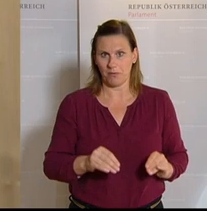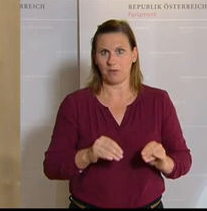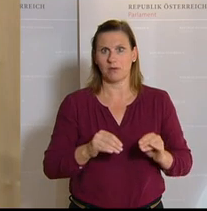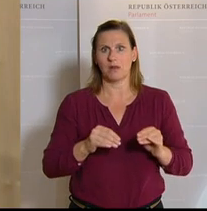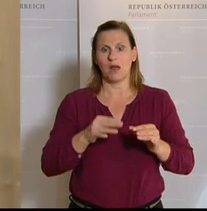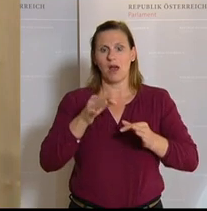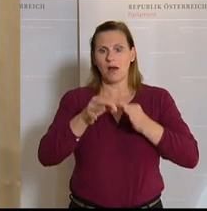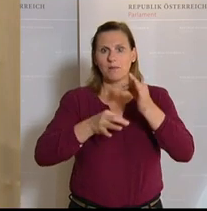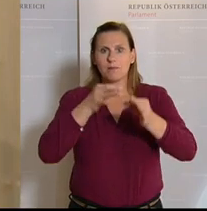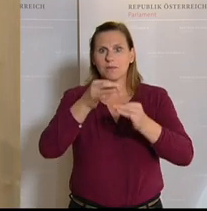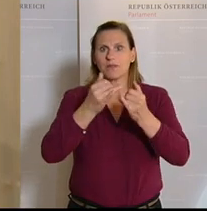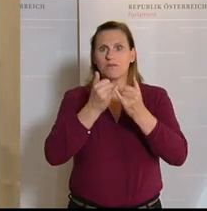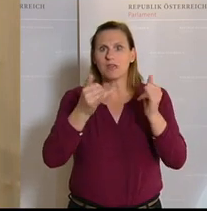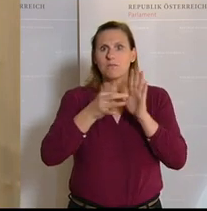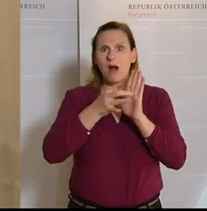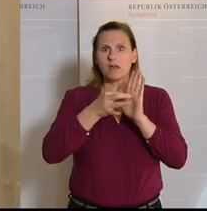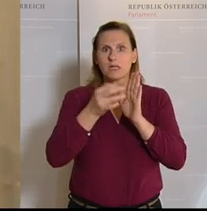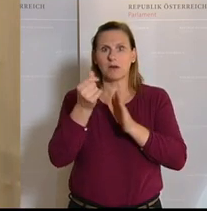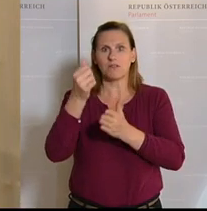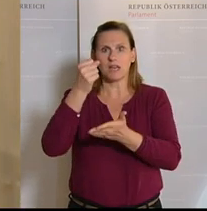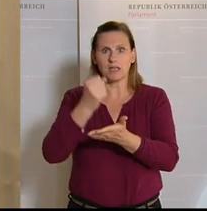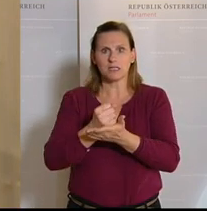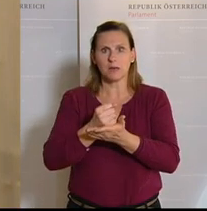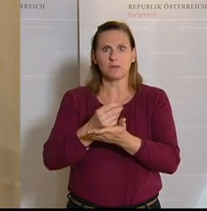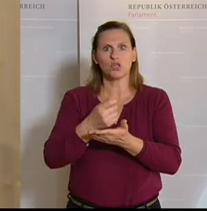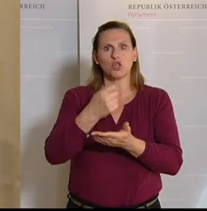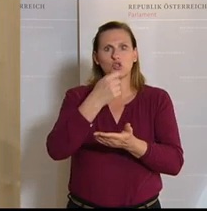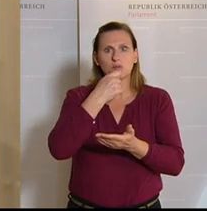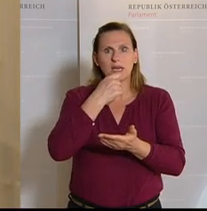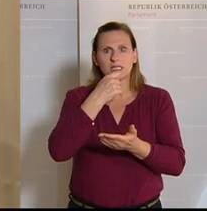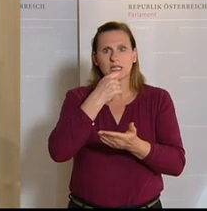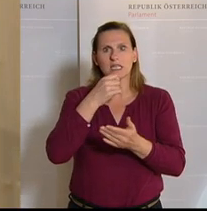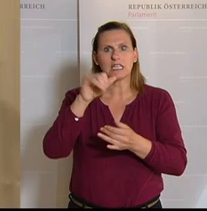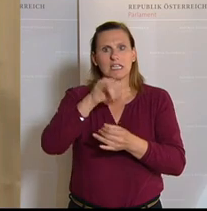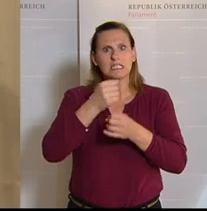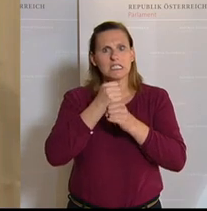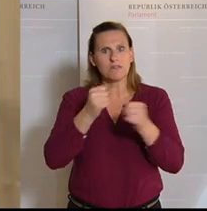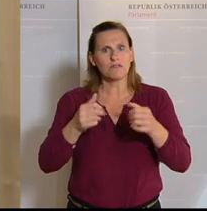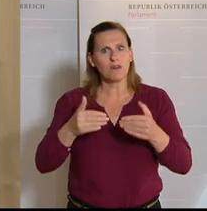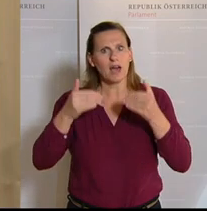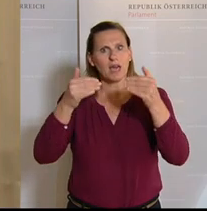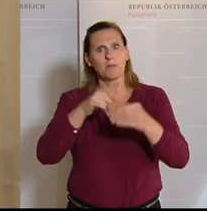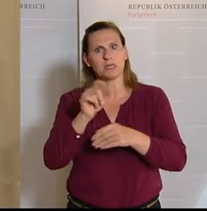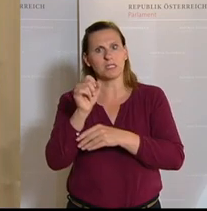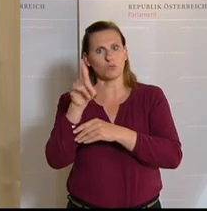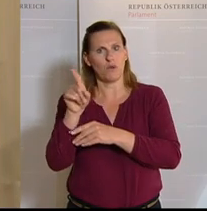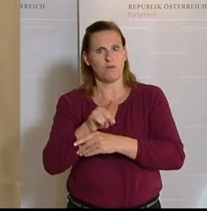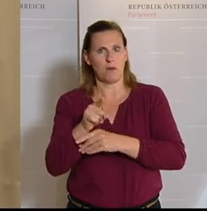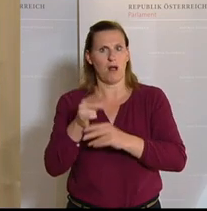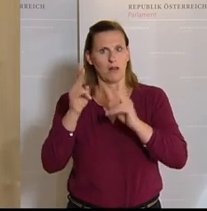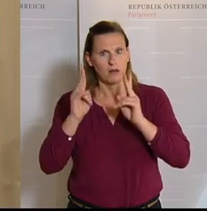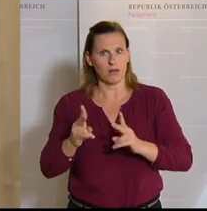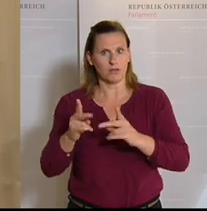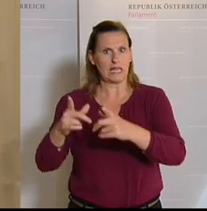sämtlicher Maßnahmen über die Finanzämter, Spesen- und Zinsenfreie Stundung von bis zu zwölf Kreditraten und Leasingraten,